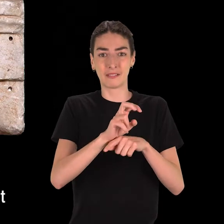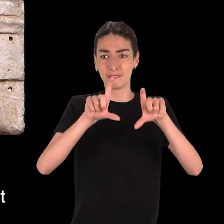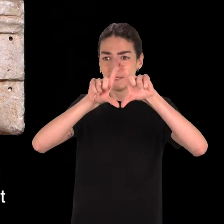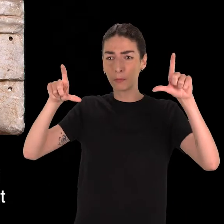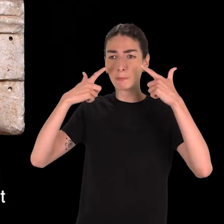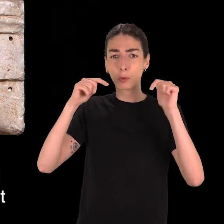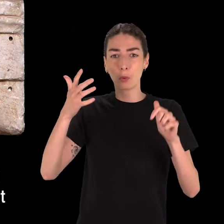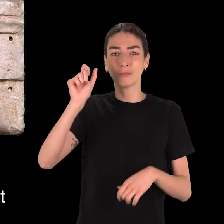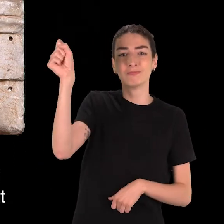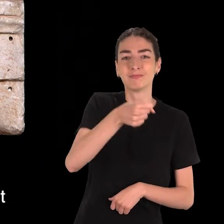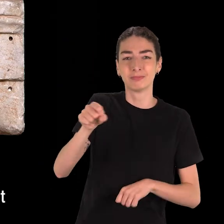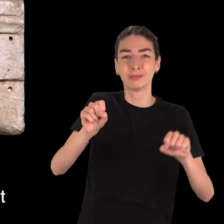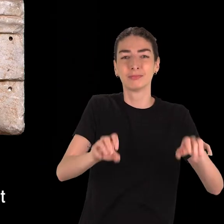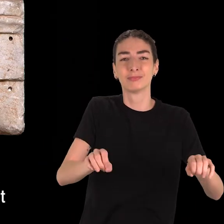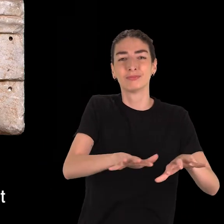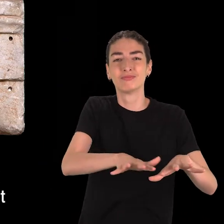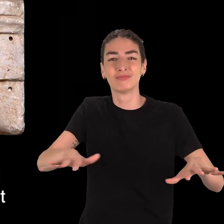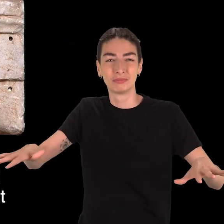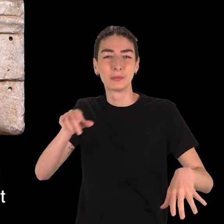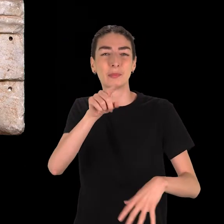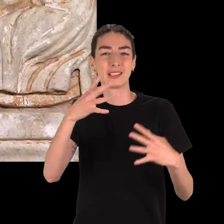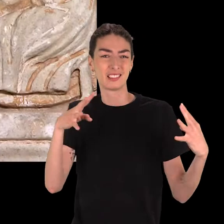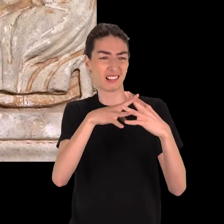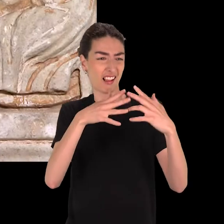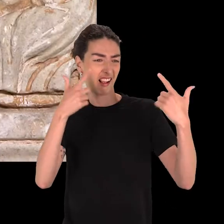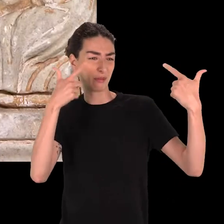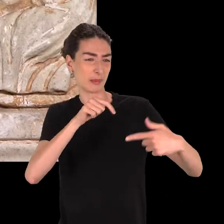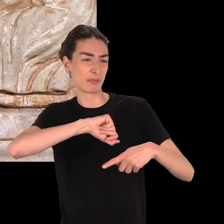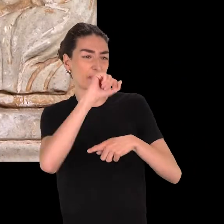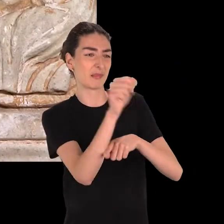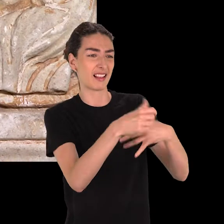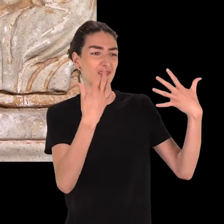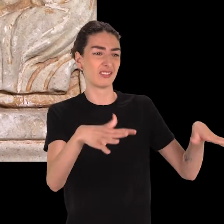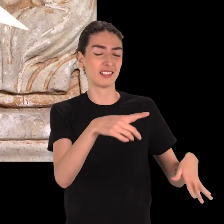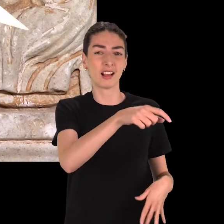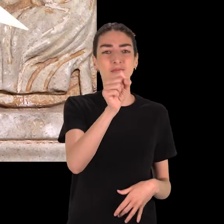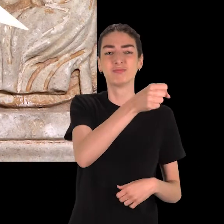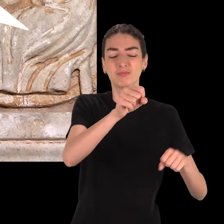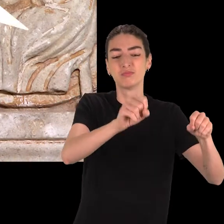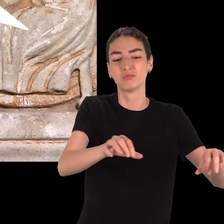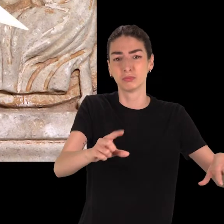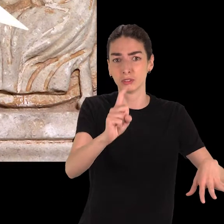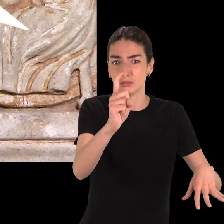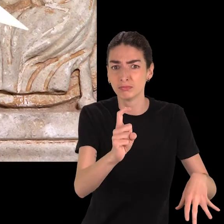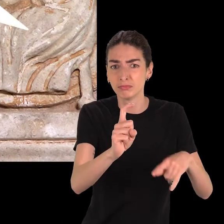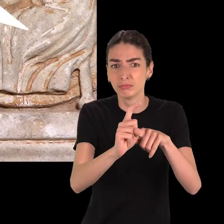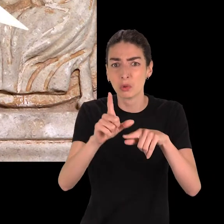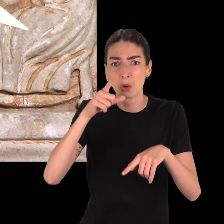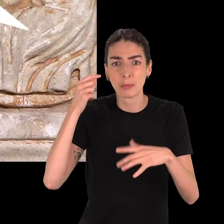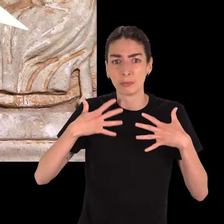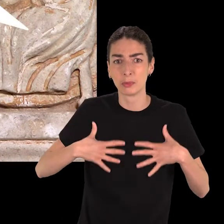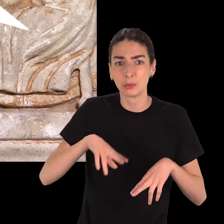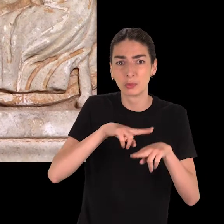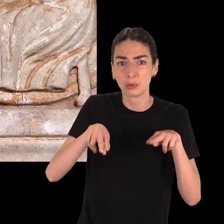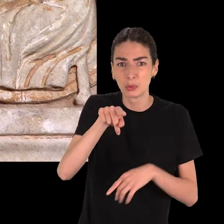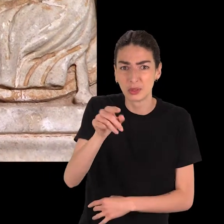dans les réserves du musée Saint-Raymond, on peut voir une frise d'armes. Un homme est représenté torse nu au pied d'un trophée où sont suspendues les armes des